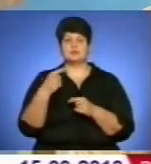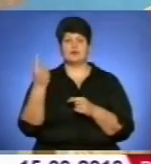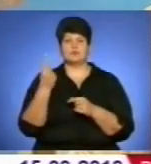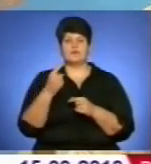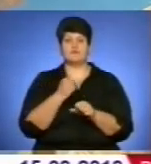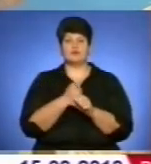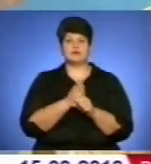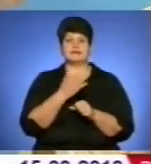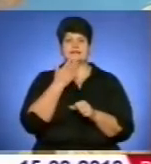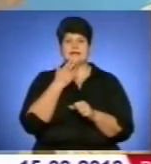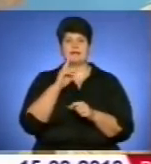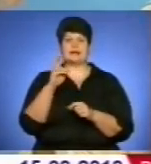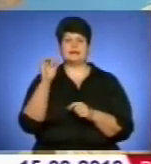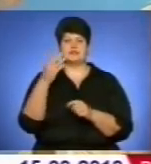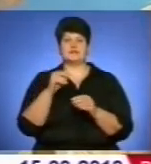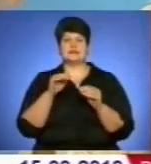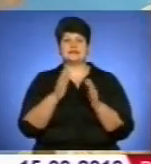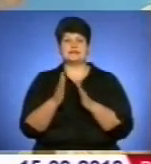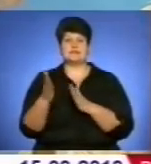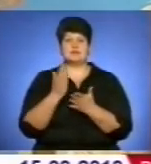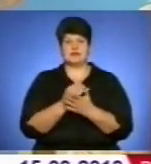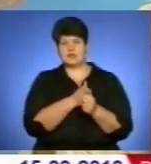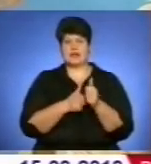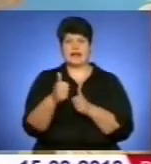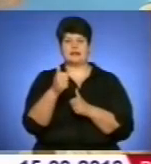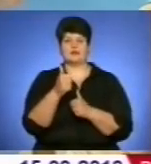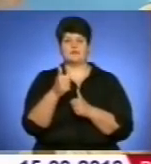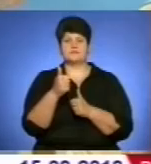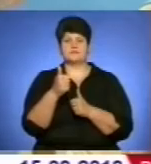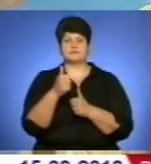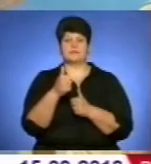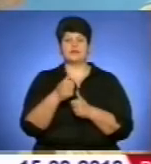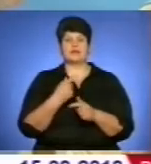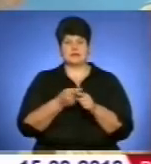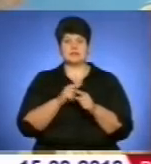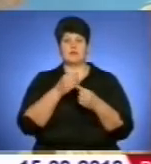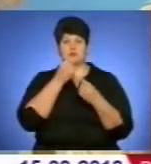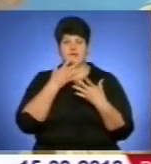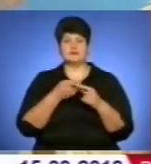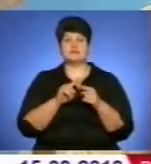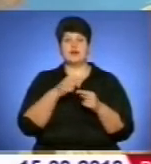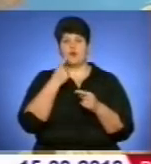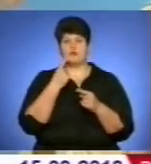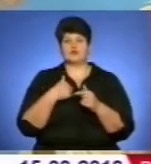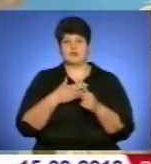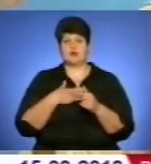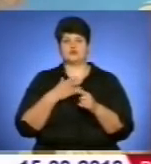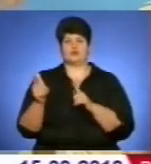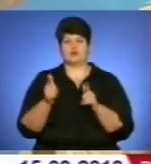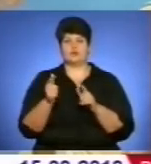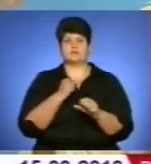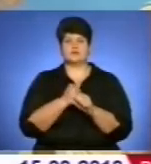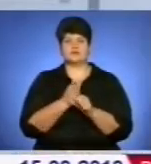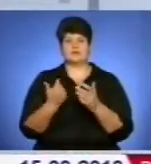реєстраторів, які активно працюють в національній кадастрові системи з моменту її впровадження, тобто з 1 січня. Мені дуже